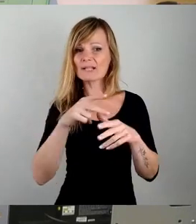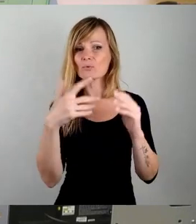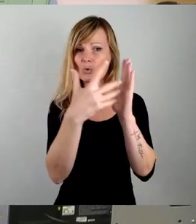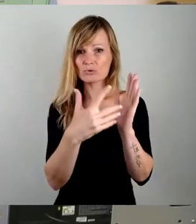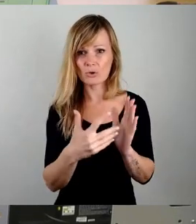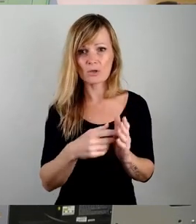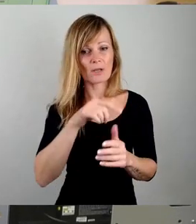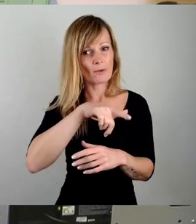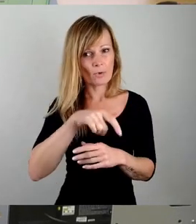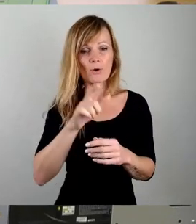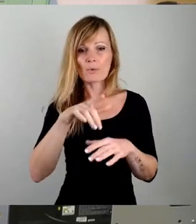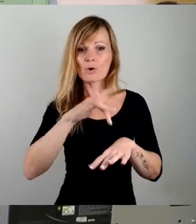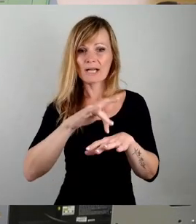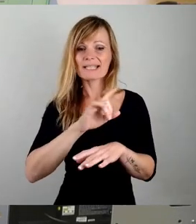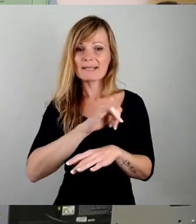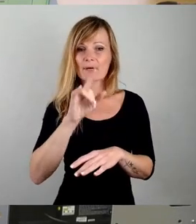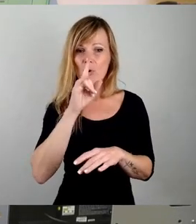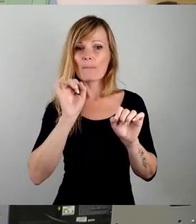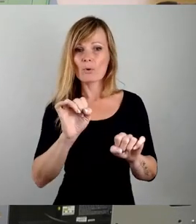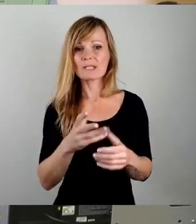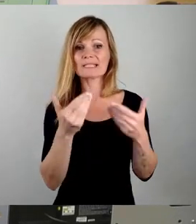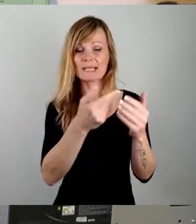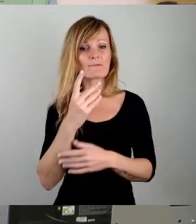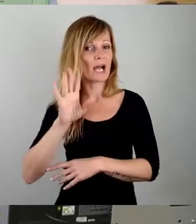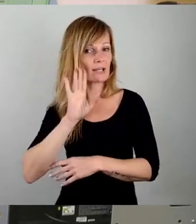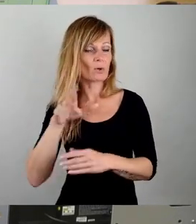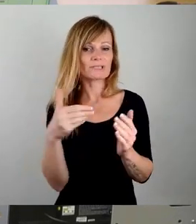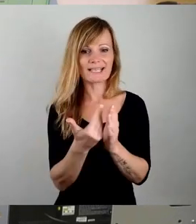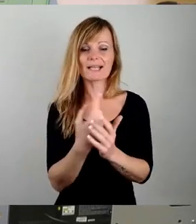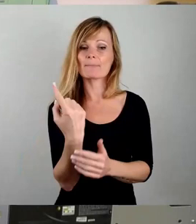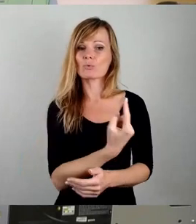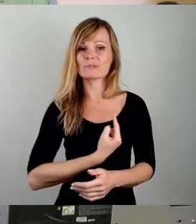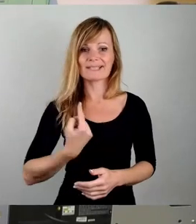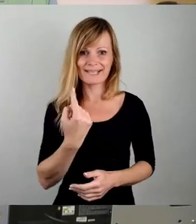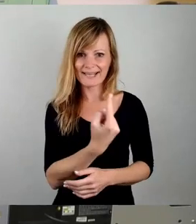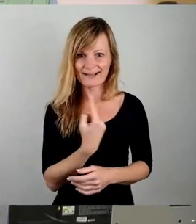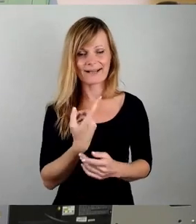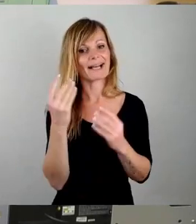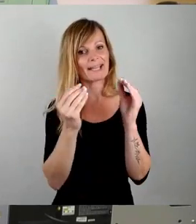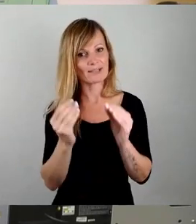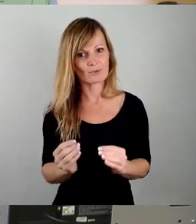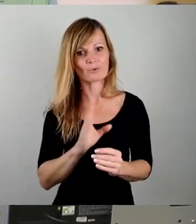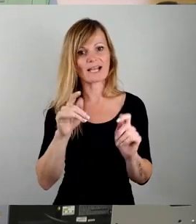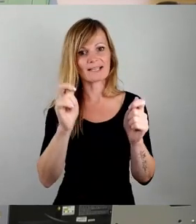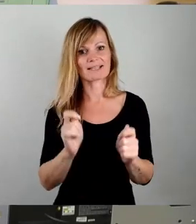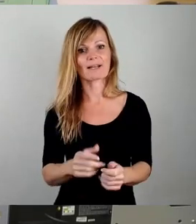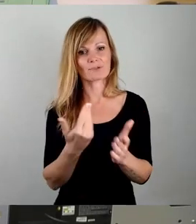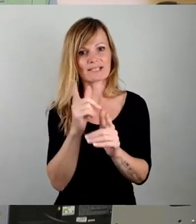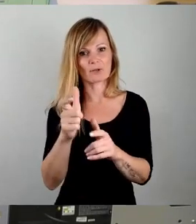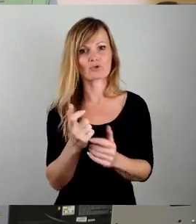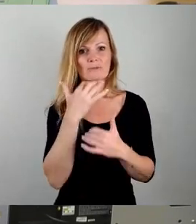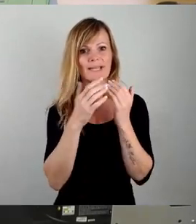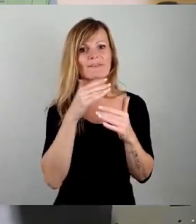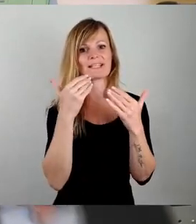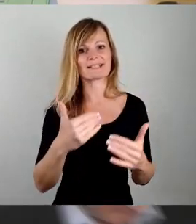Bürgerinnen und Bürgern im Prinzip immer noch die Möglichkeit eine Anhörung zu geben, deswegen unser Ergänzungsantrag zum federführenden Ausschussbericht. Vielen